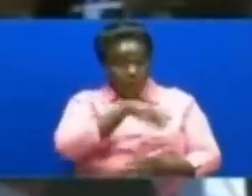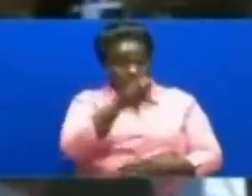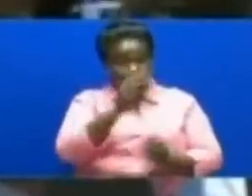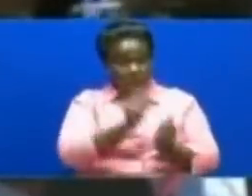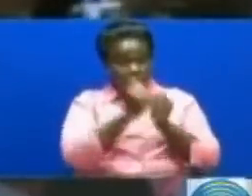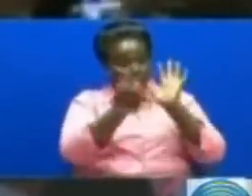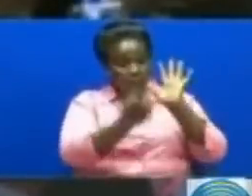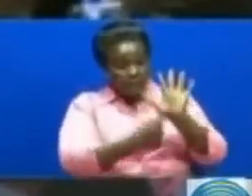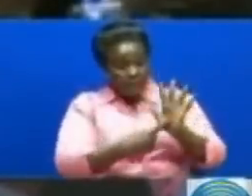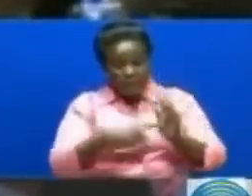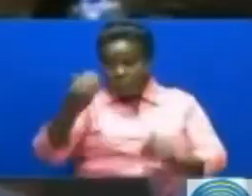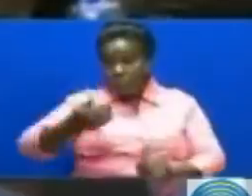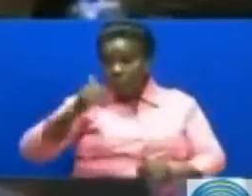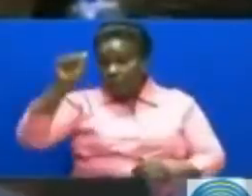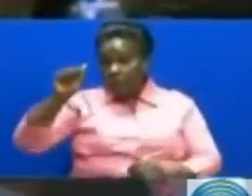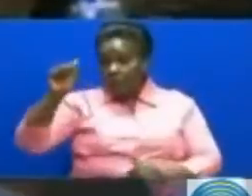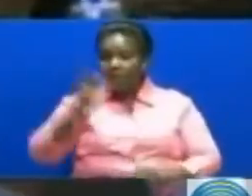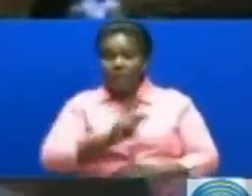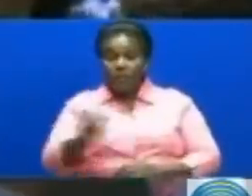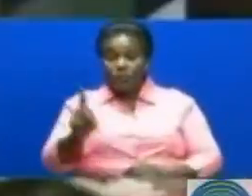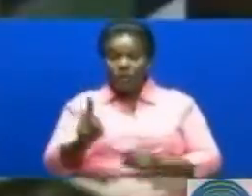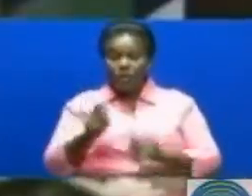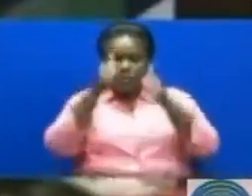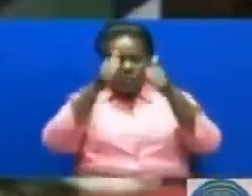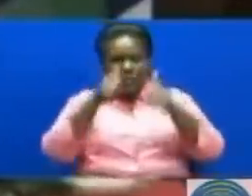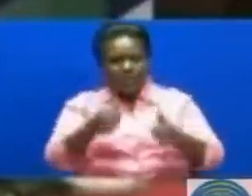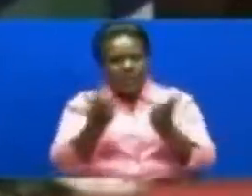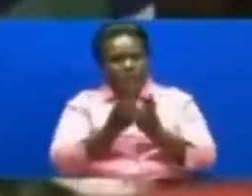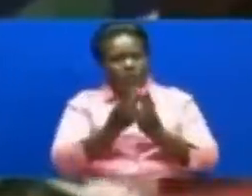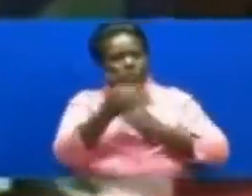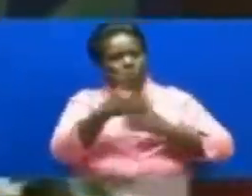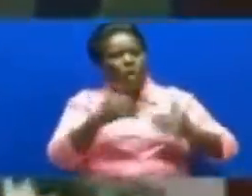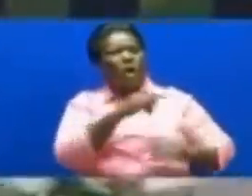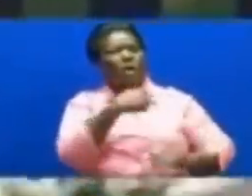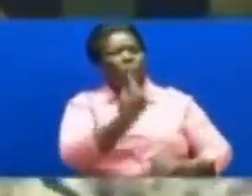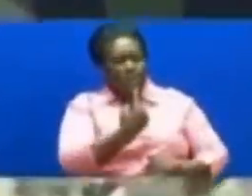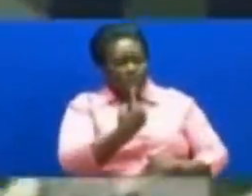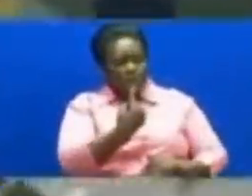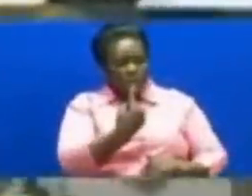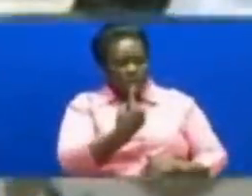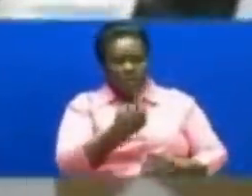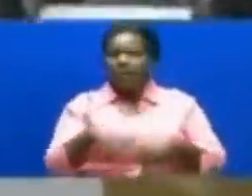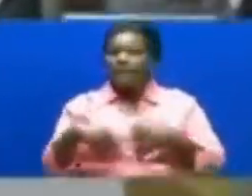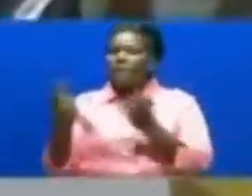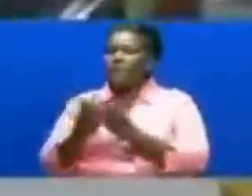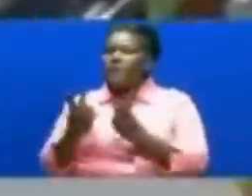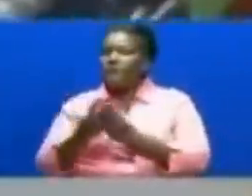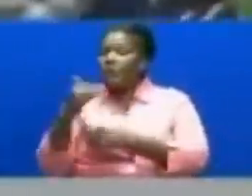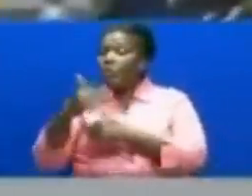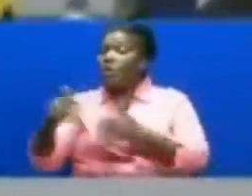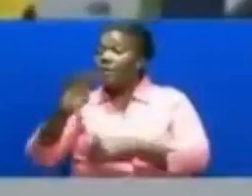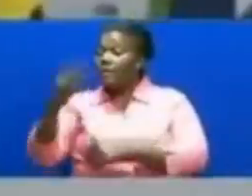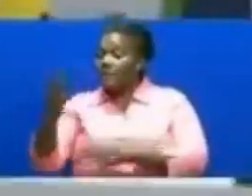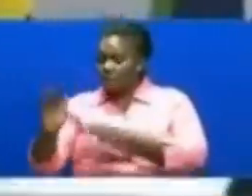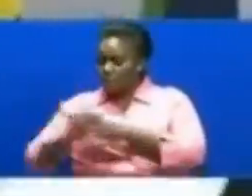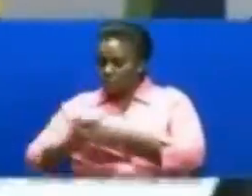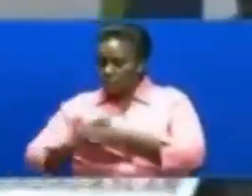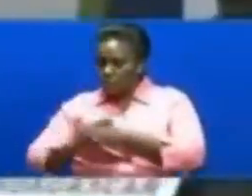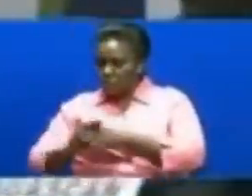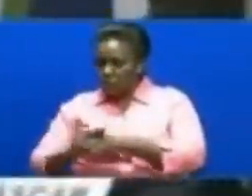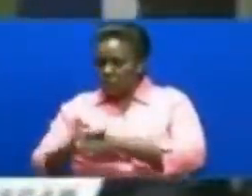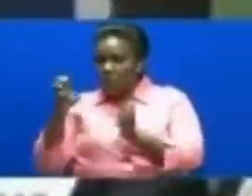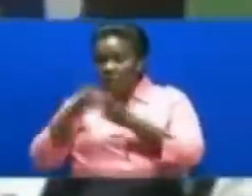Kiswahili kilitangazwa kuwa luga ya kwanza kia Afrika Na luga ya nini kutumiwa katika jiumuia ya maindileo ya kusini mo Afrika